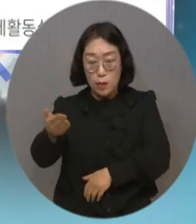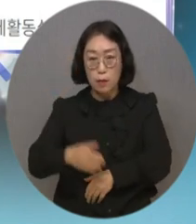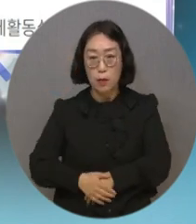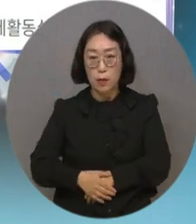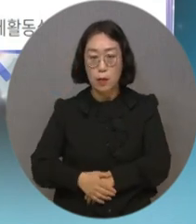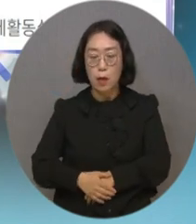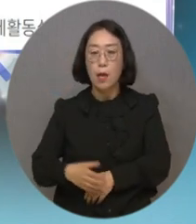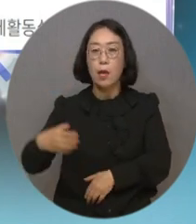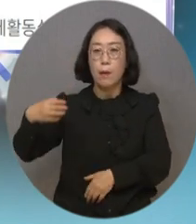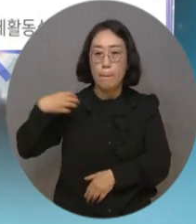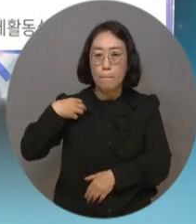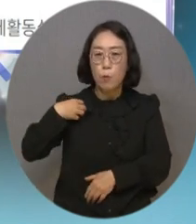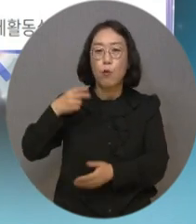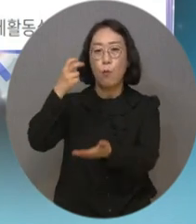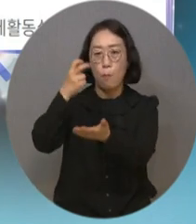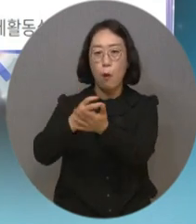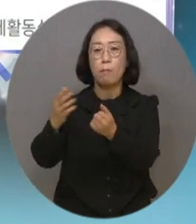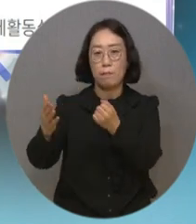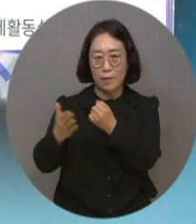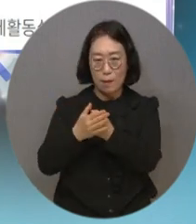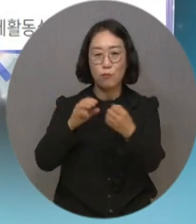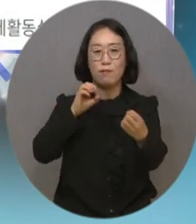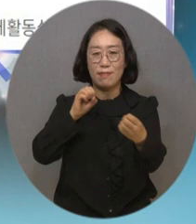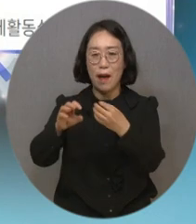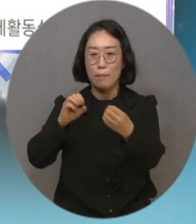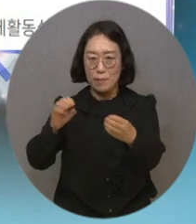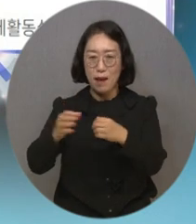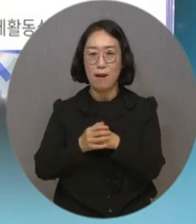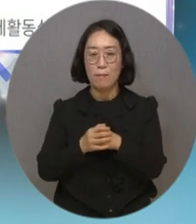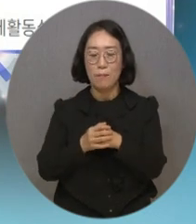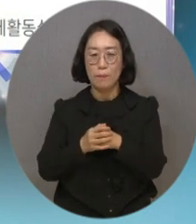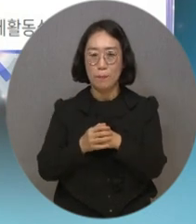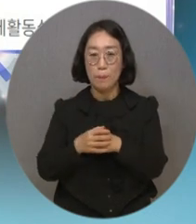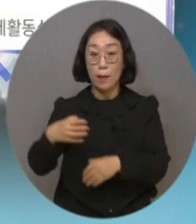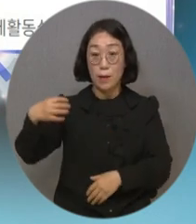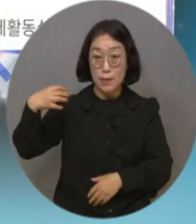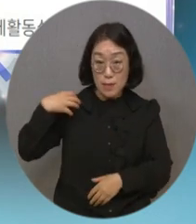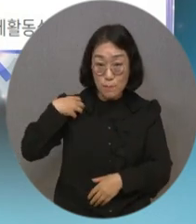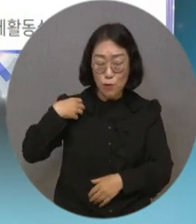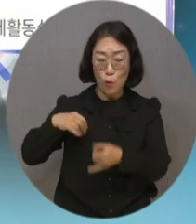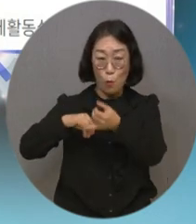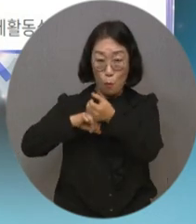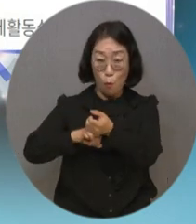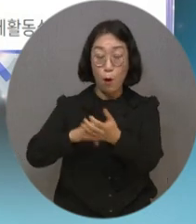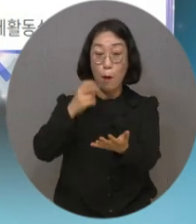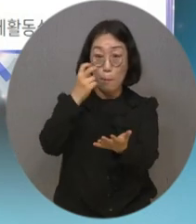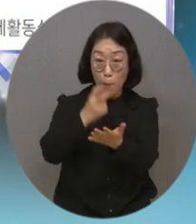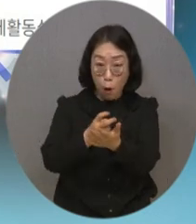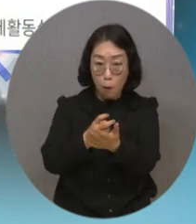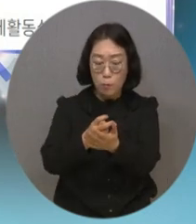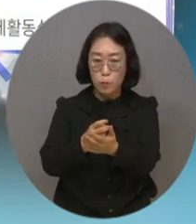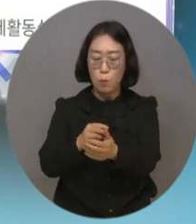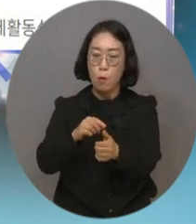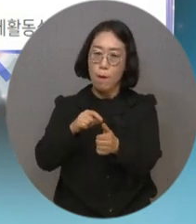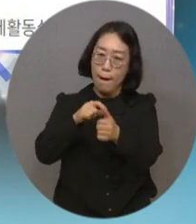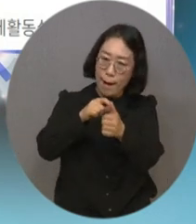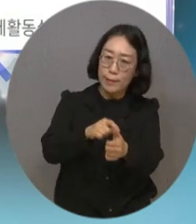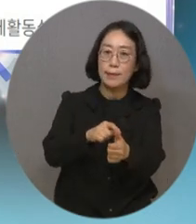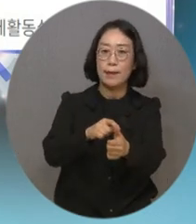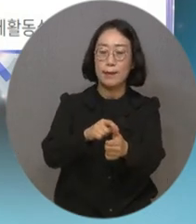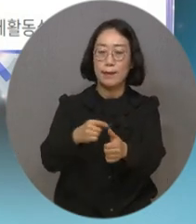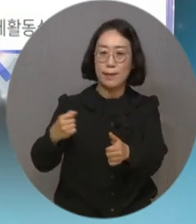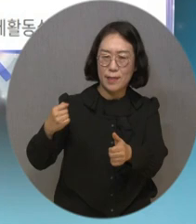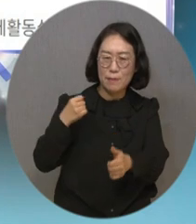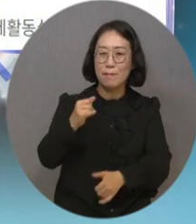이행을 위해서라고 답한 바 있습니다. 장애인 의무고용률과 부담금 제도가 어느 정도의 강제력은 있는 것으로